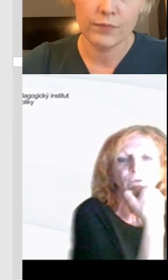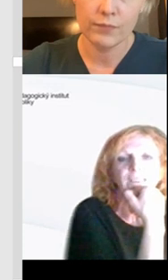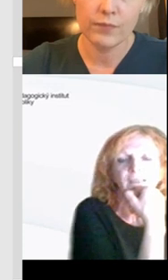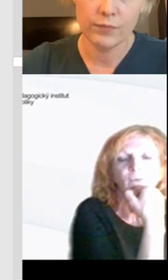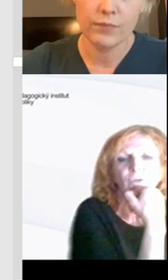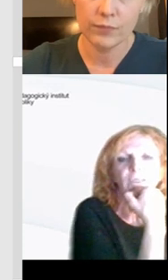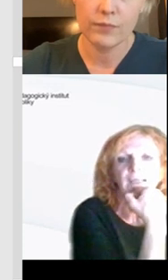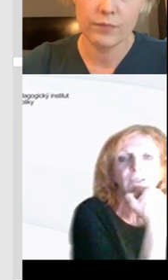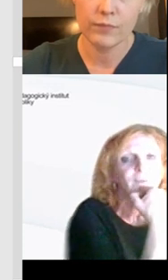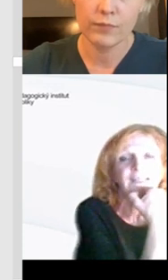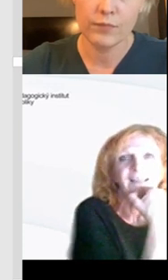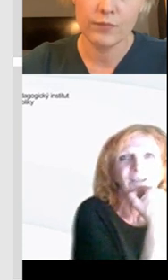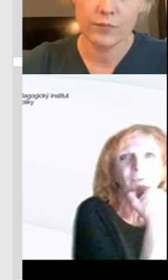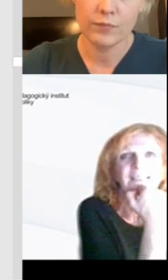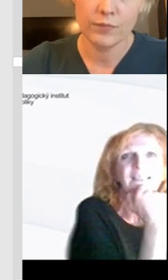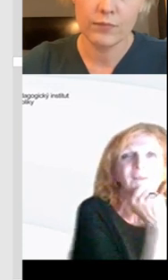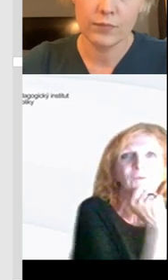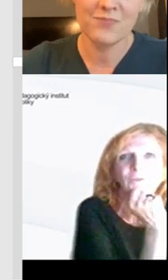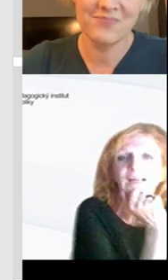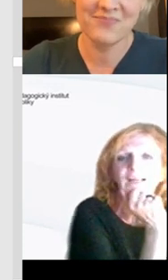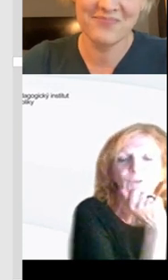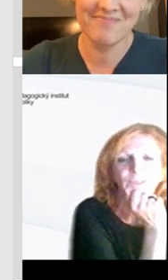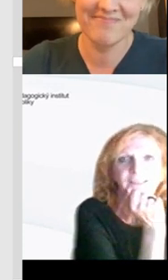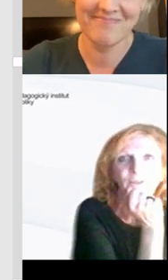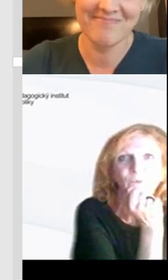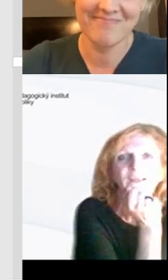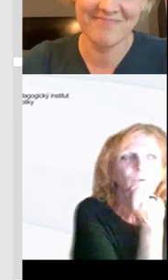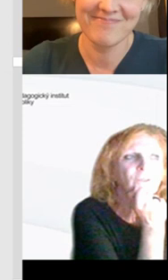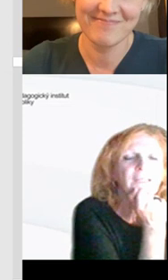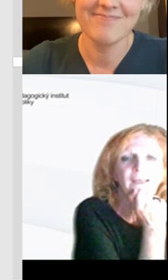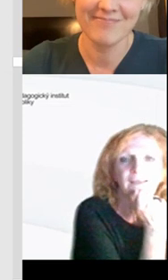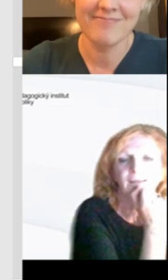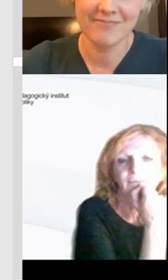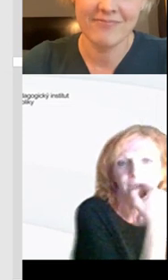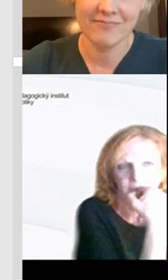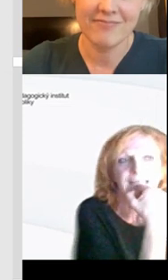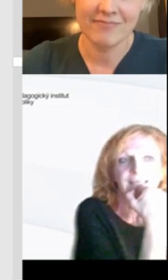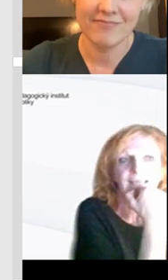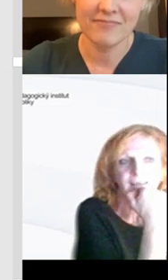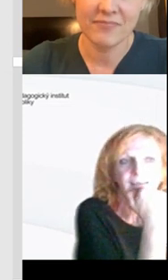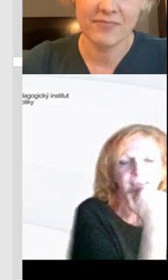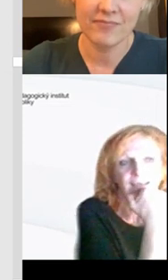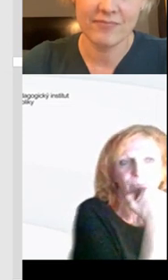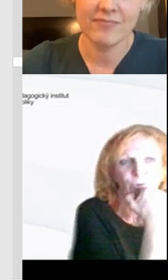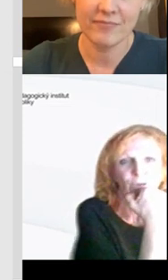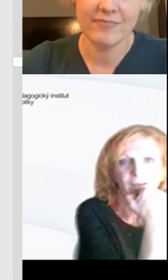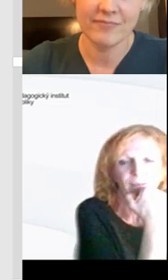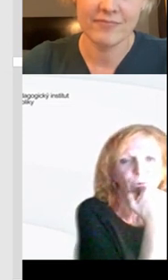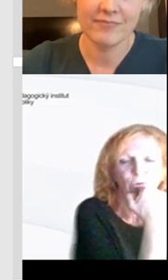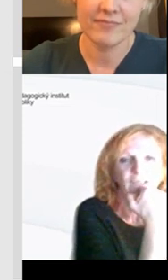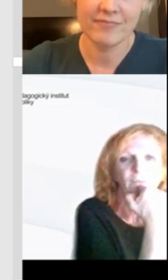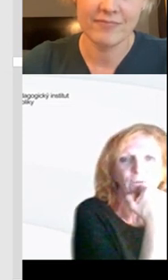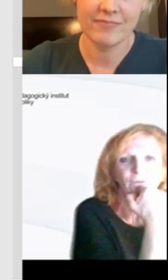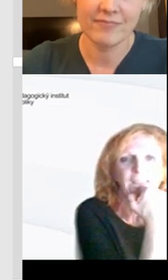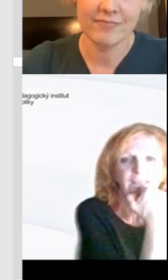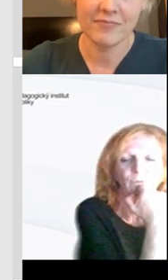něco jiného, což je stejně důležité, ne, že by digitální kompetence nebyly důležité, ale ty ostatní jsou důležité. Stejně, některé možná,